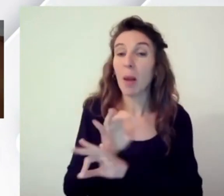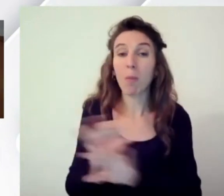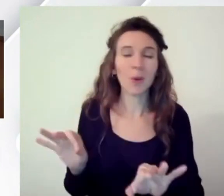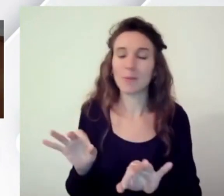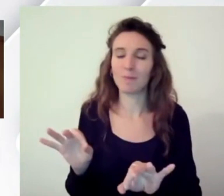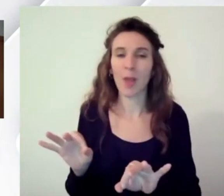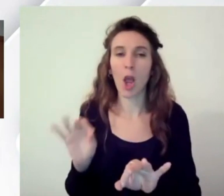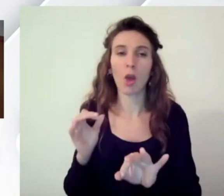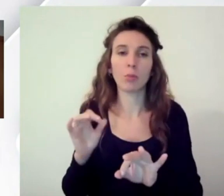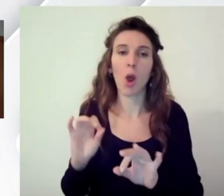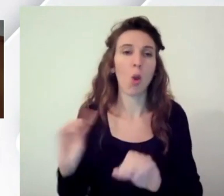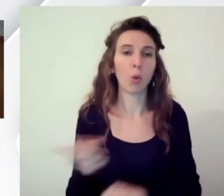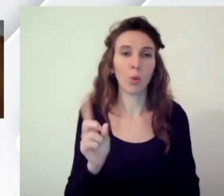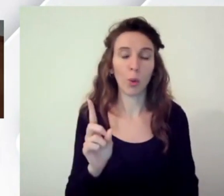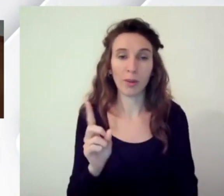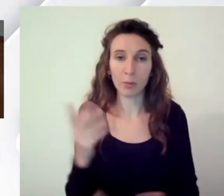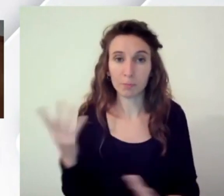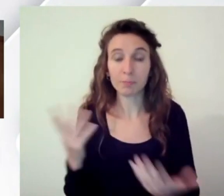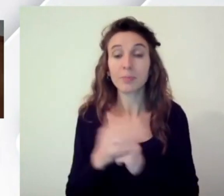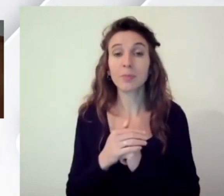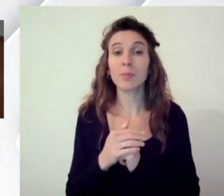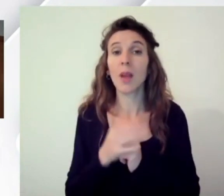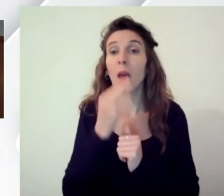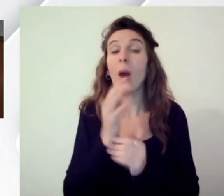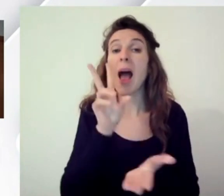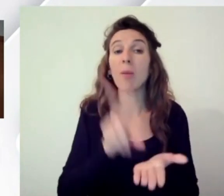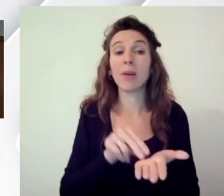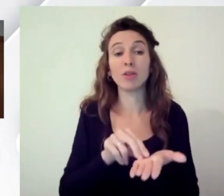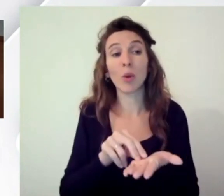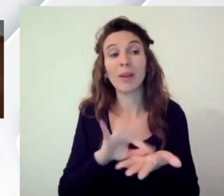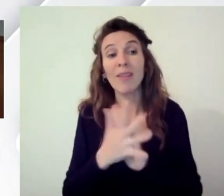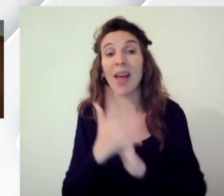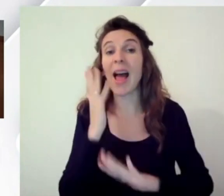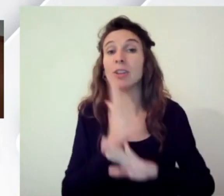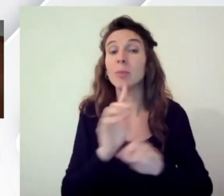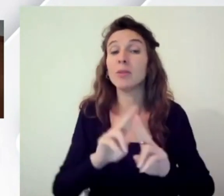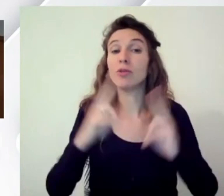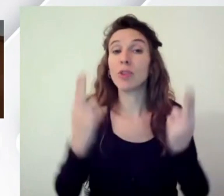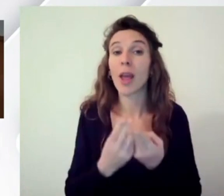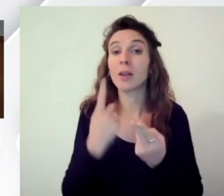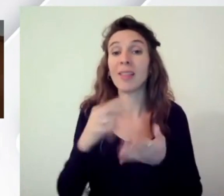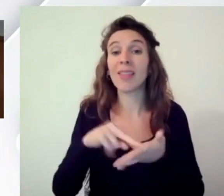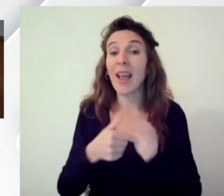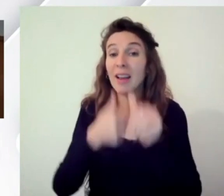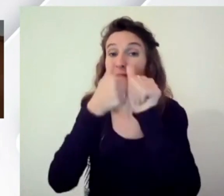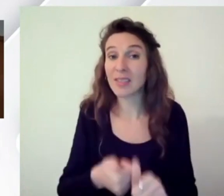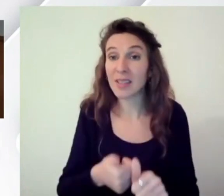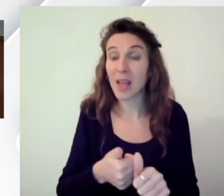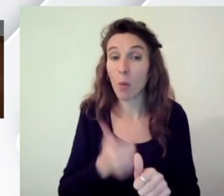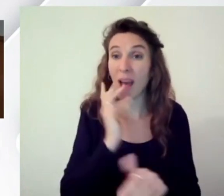portano ad applicazioni completamente accessibili e conformi ai requisiti tecnici sull'accessibilità